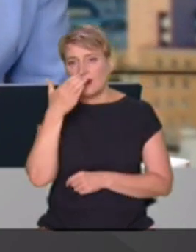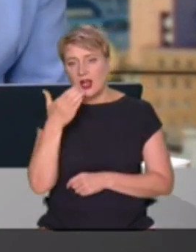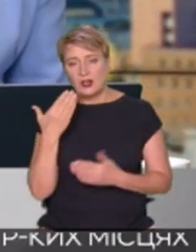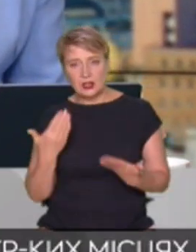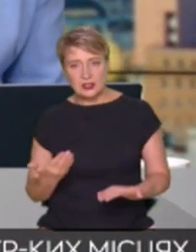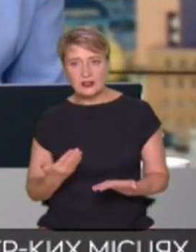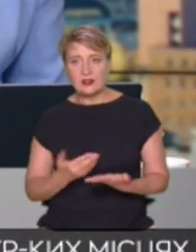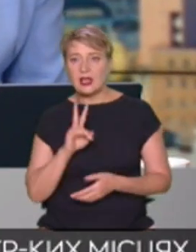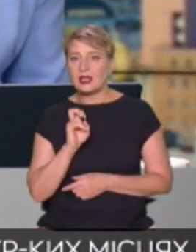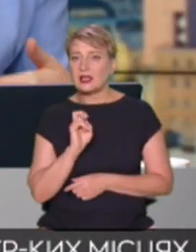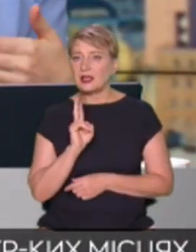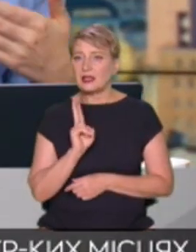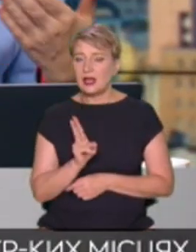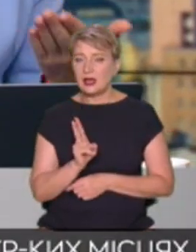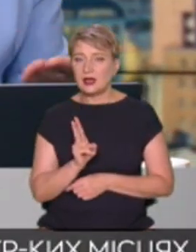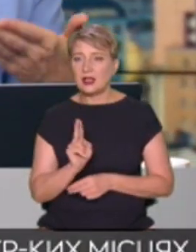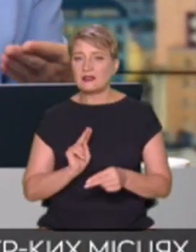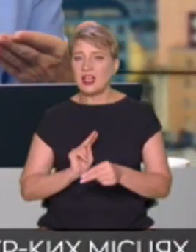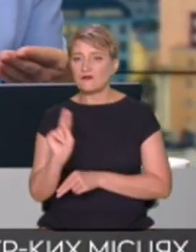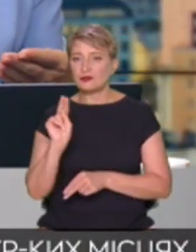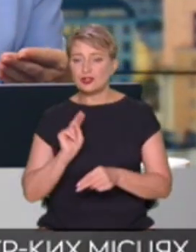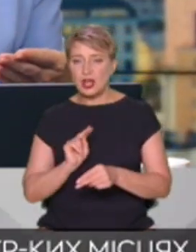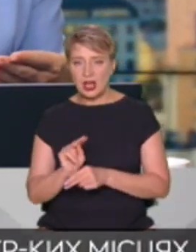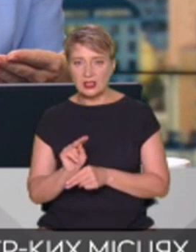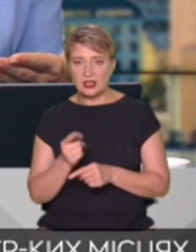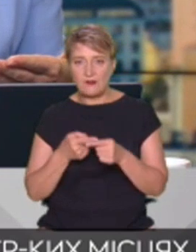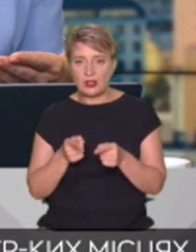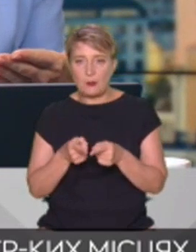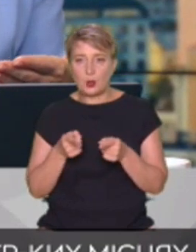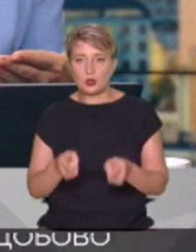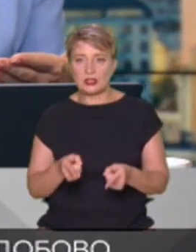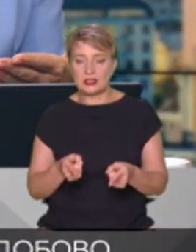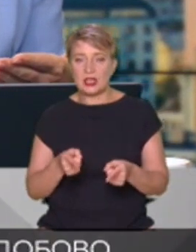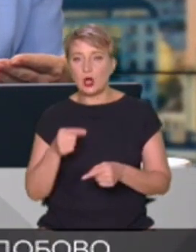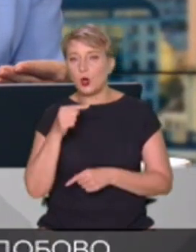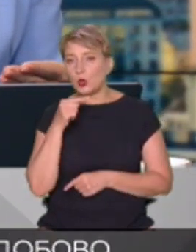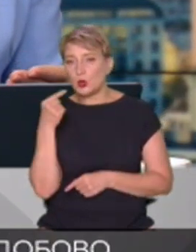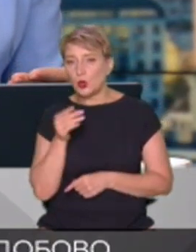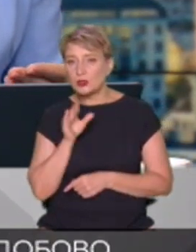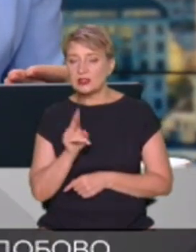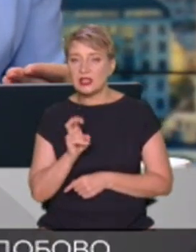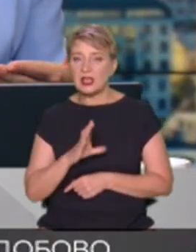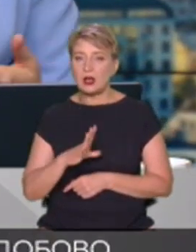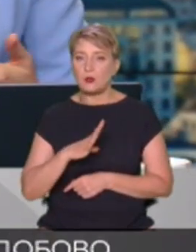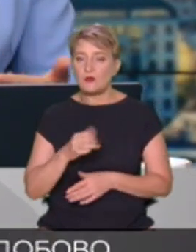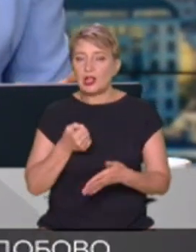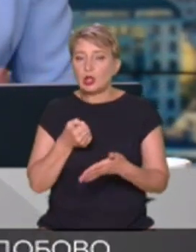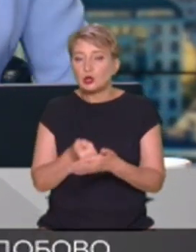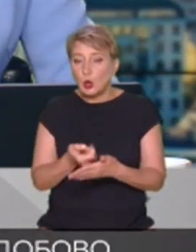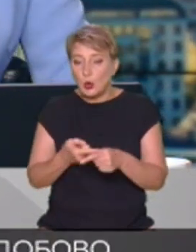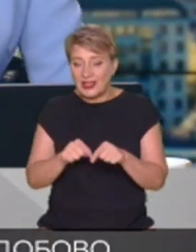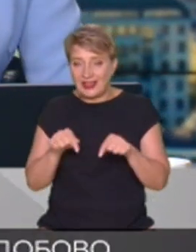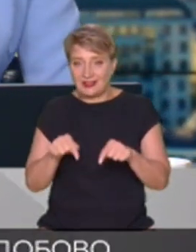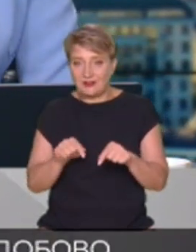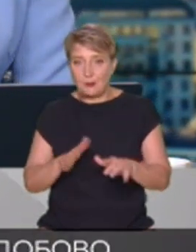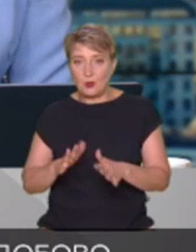і як навчання взагалі освітнього процесу російською? Як це бувало ще до цього? Яка буде